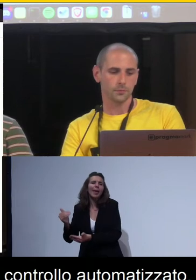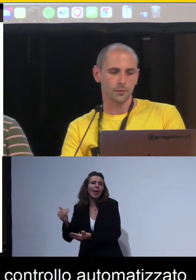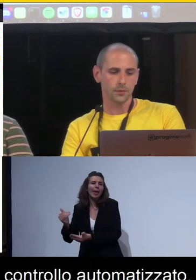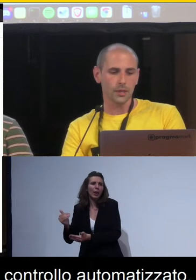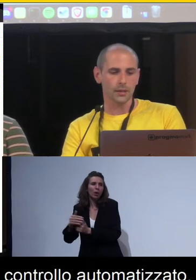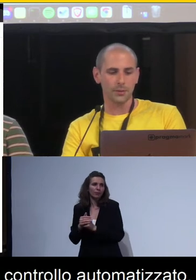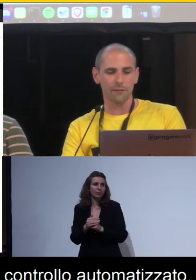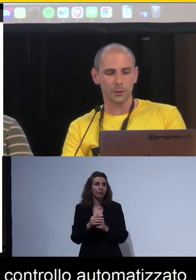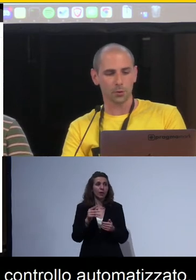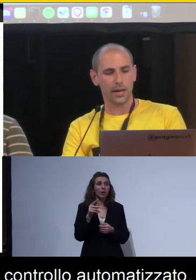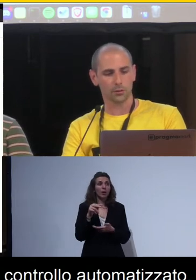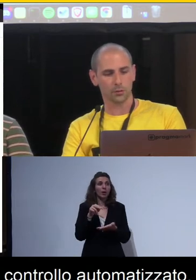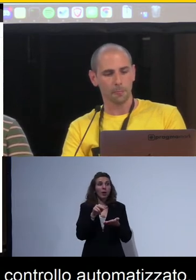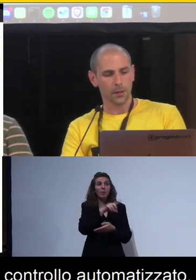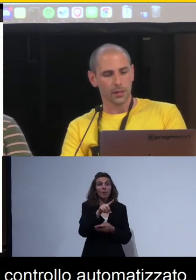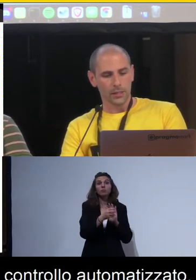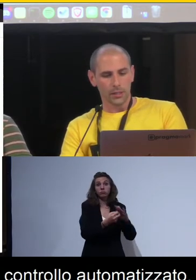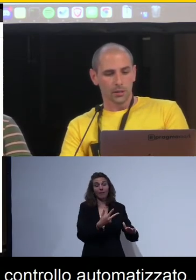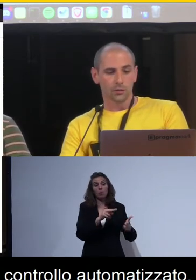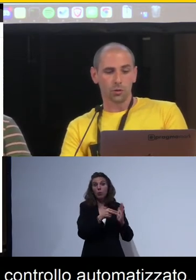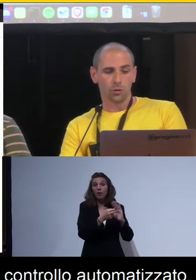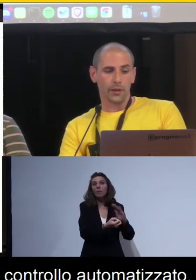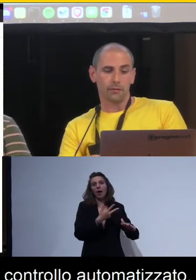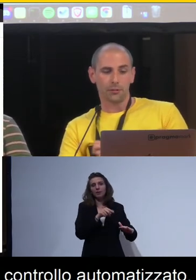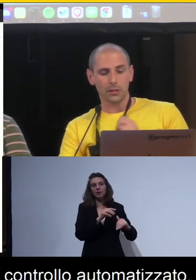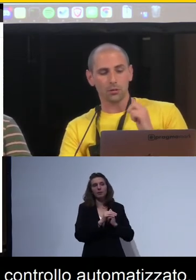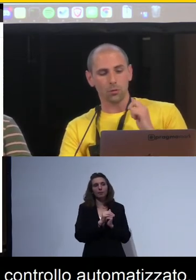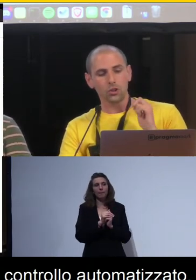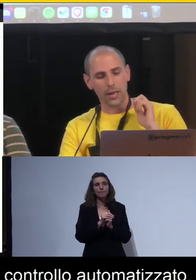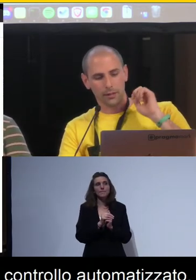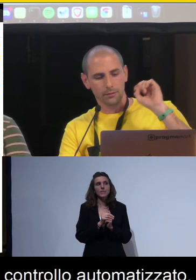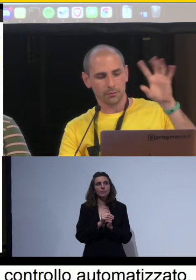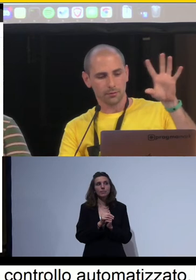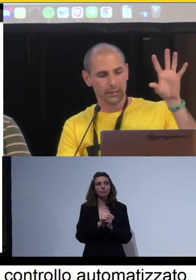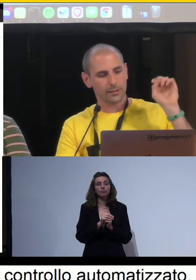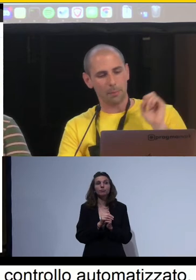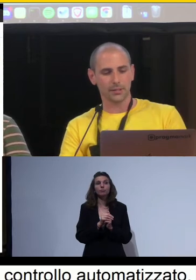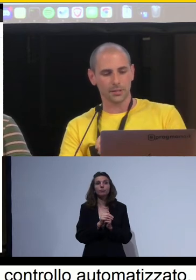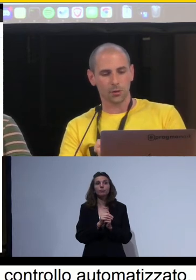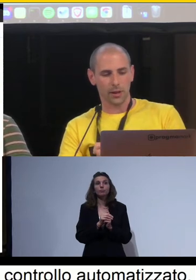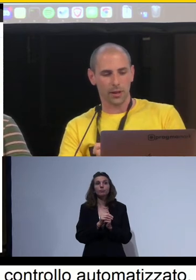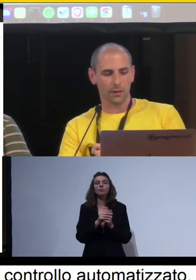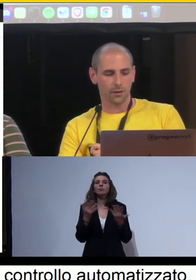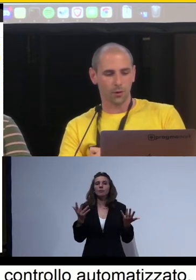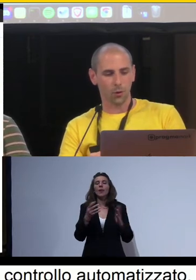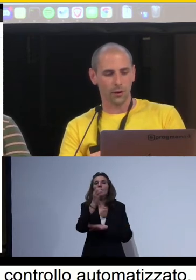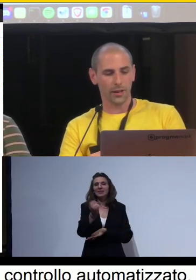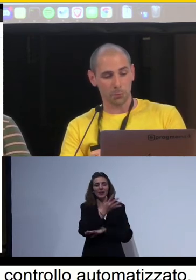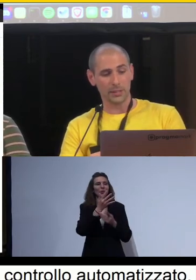nel PDF esportato, dove facendo un check della presentazione